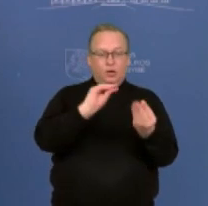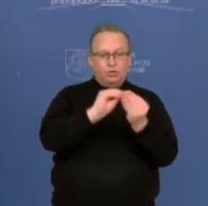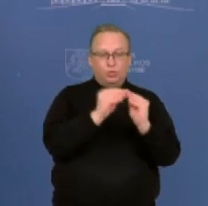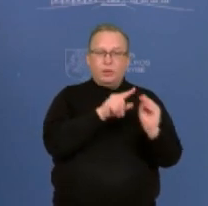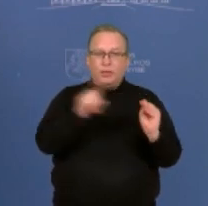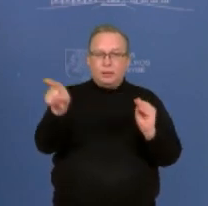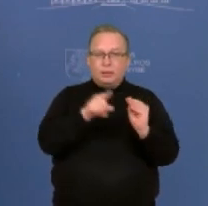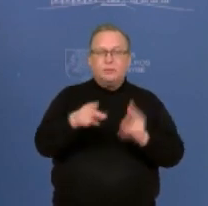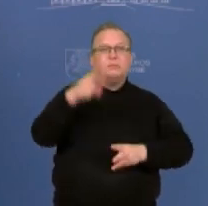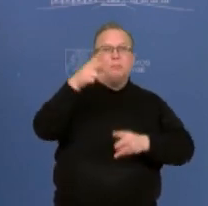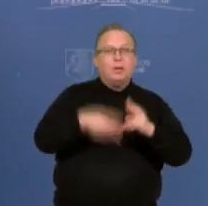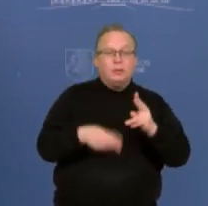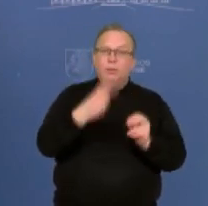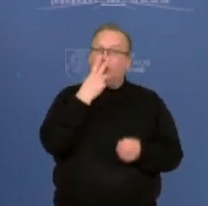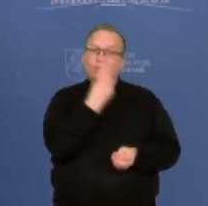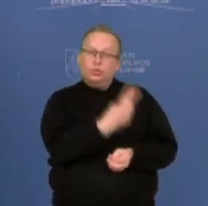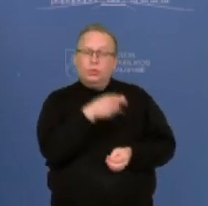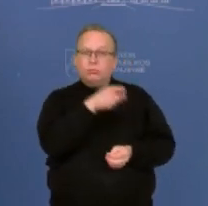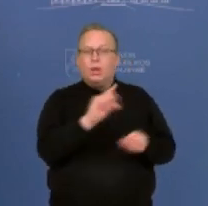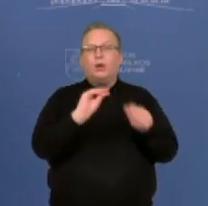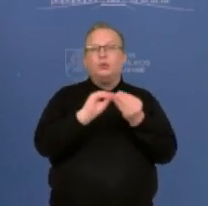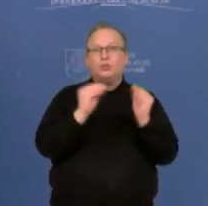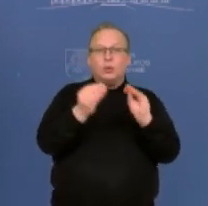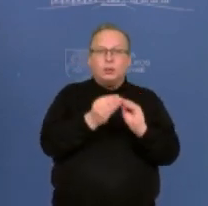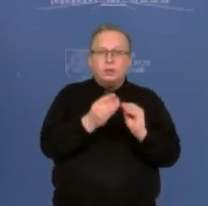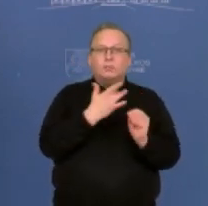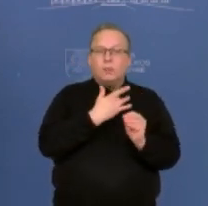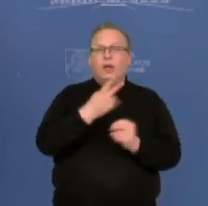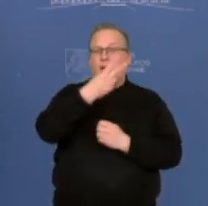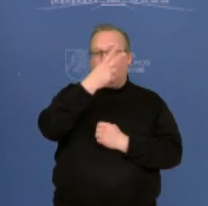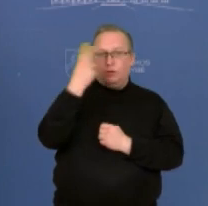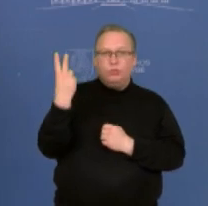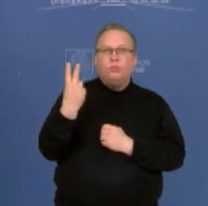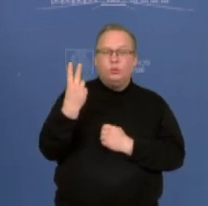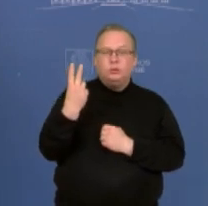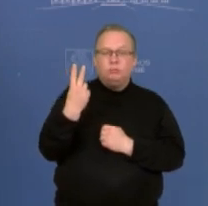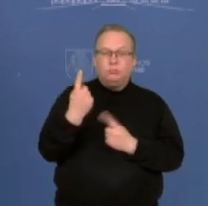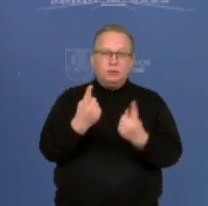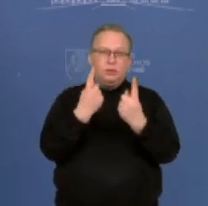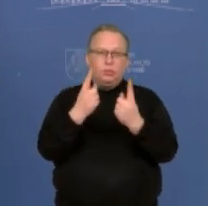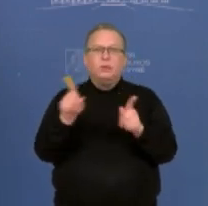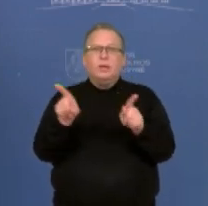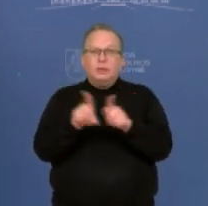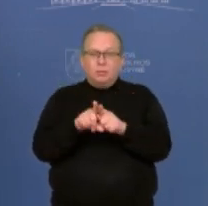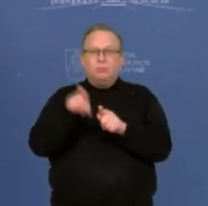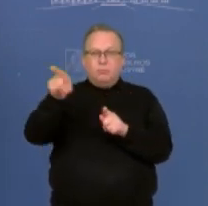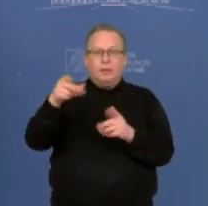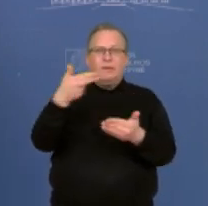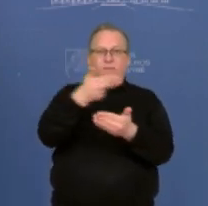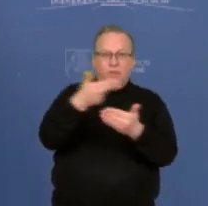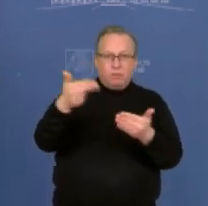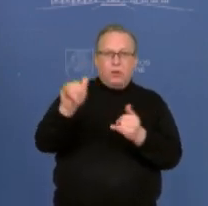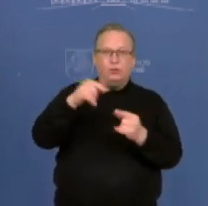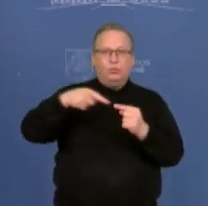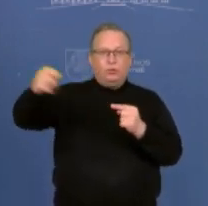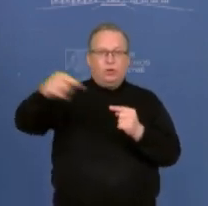sprendimas remiasi tuo, kiek sandoris atitinka pats nacionalinio saugumo interesus, kiek objektas, subjektas teisnis, kurio